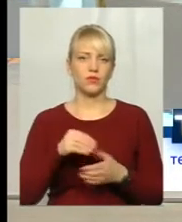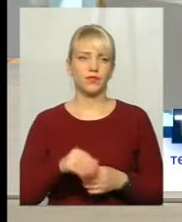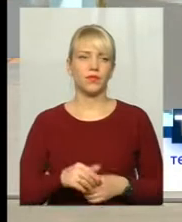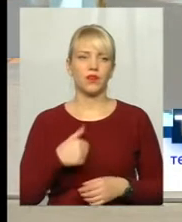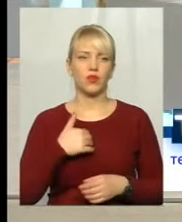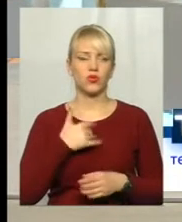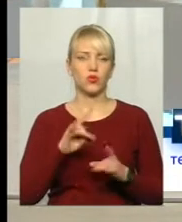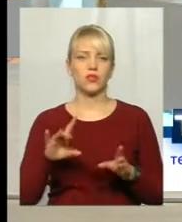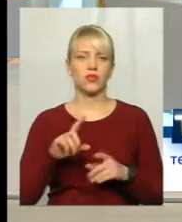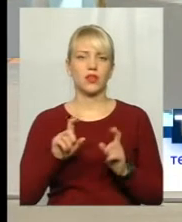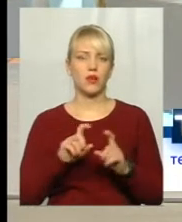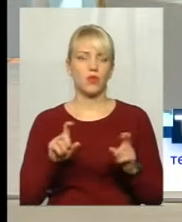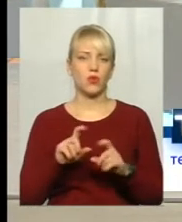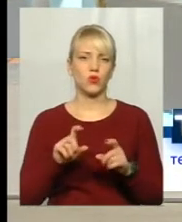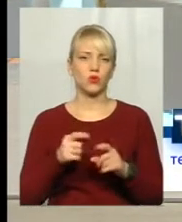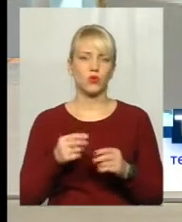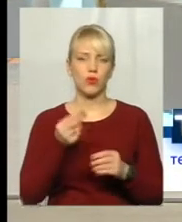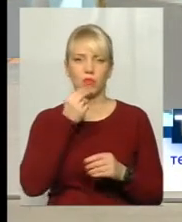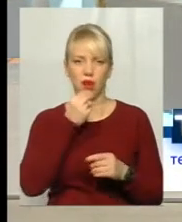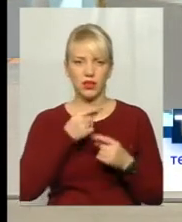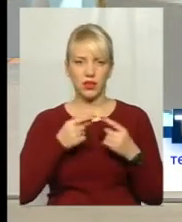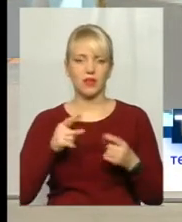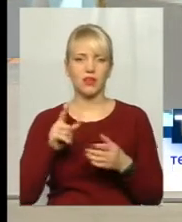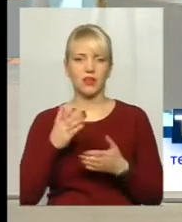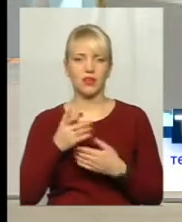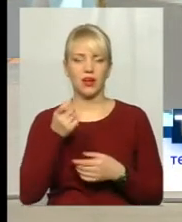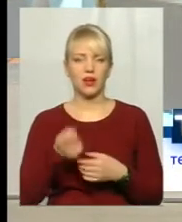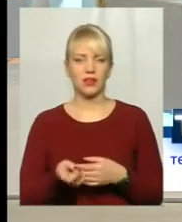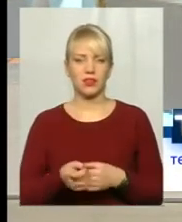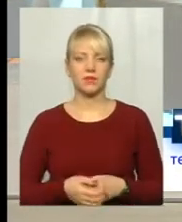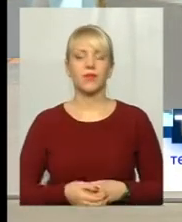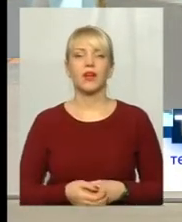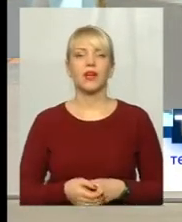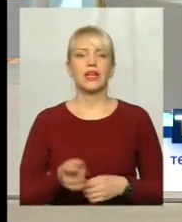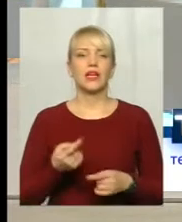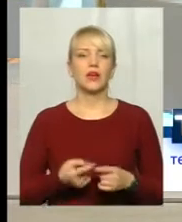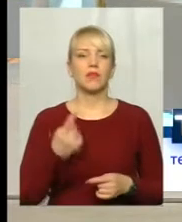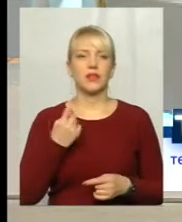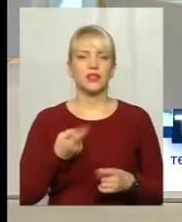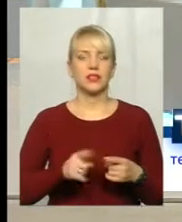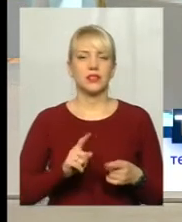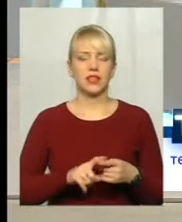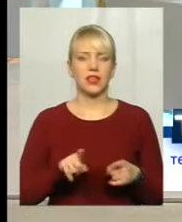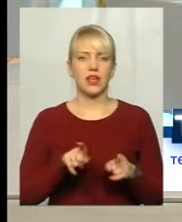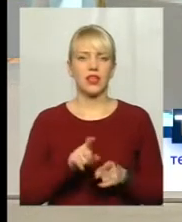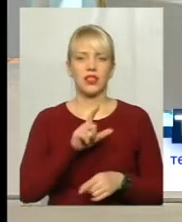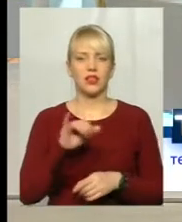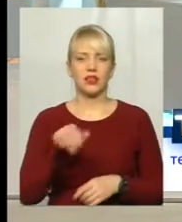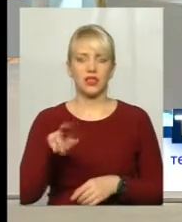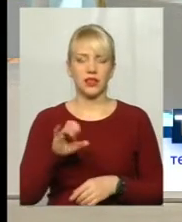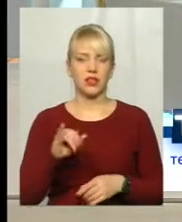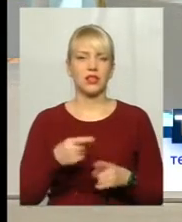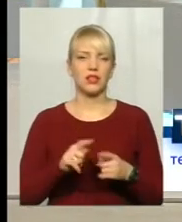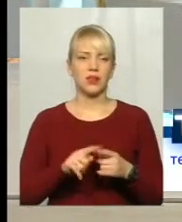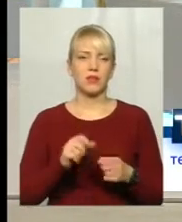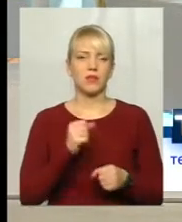супермаркети, в яких є акції і знижки. Найперше, це такий маркетовий хід, і маркетологи над цим